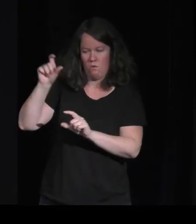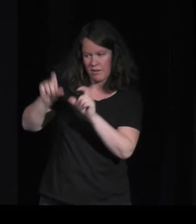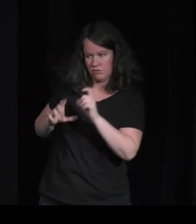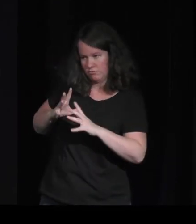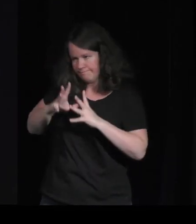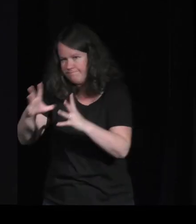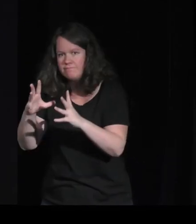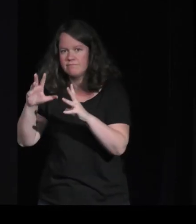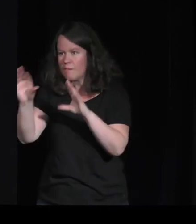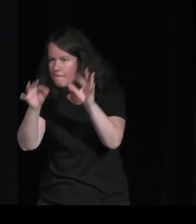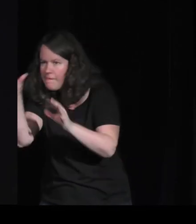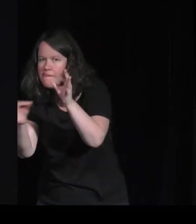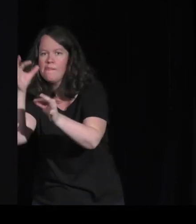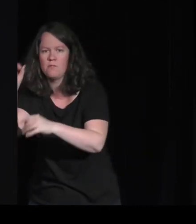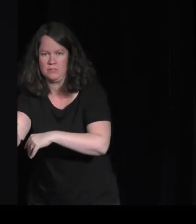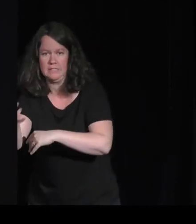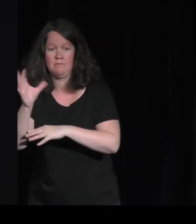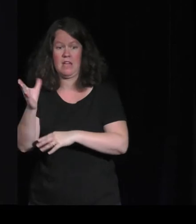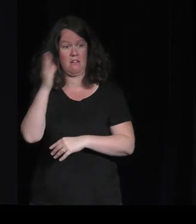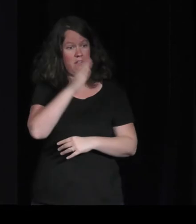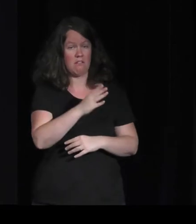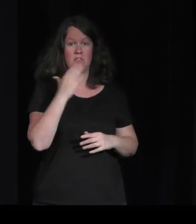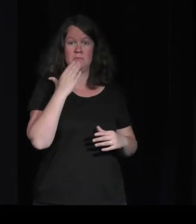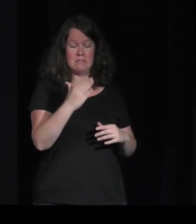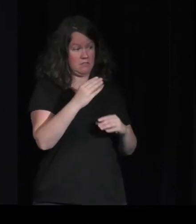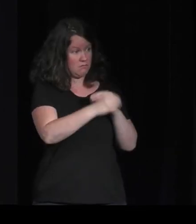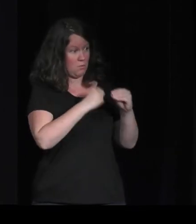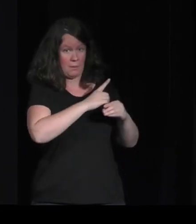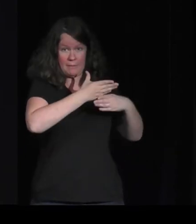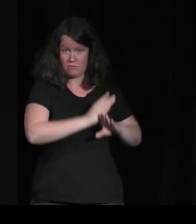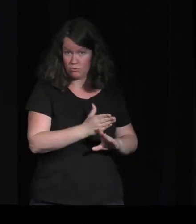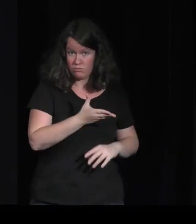voir quand elles le sont sur des univers qui ne sont pas prévus pour ça.'est-à-dire